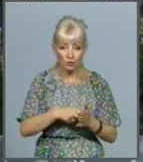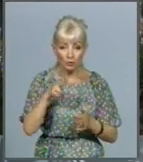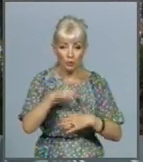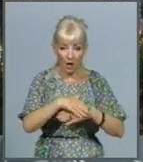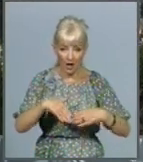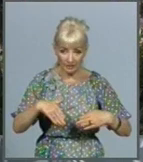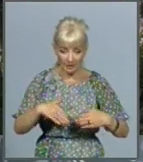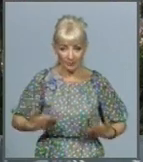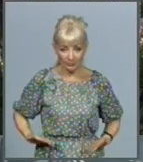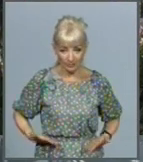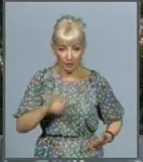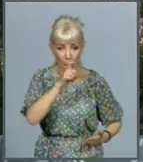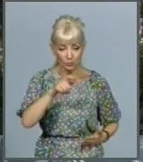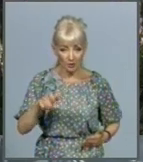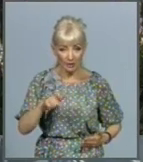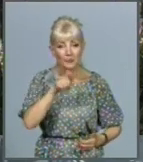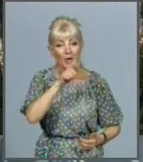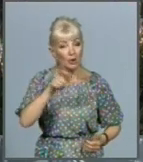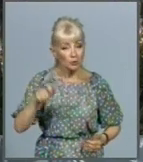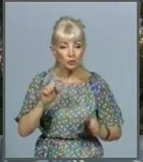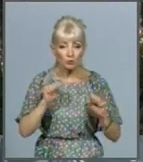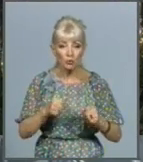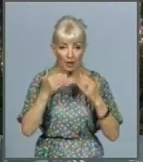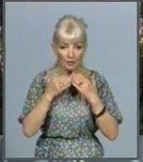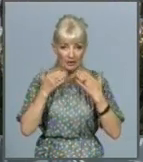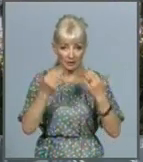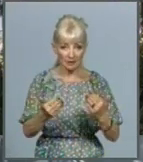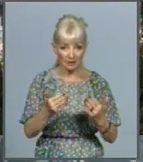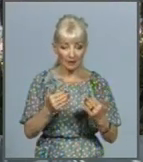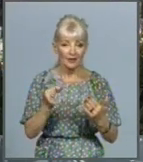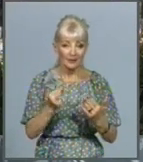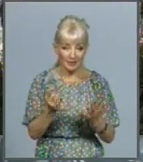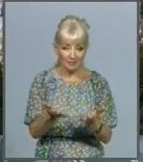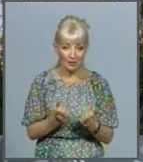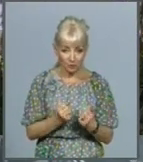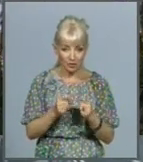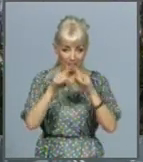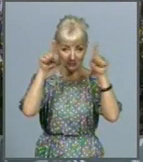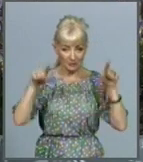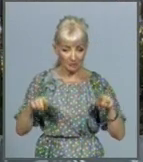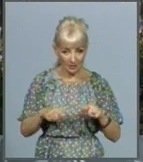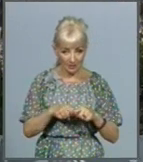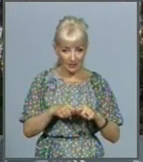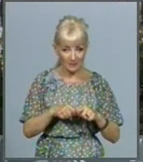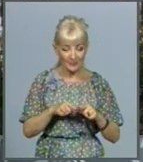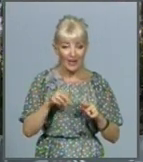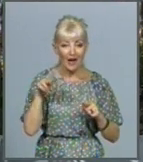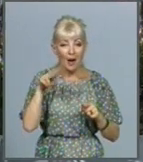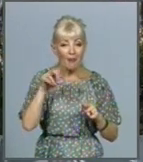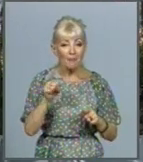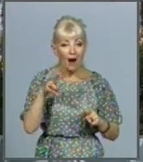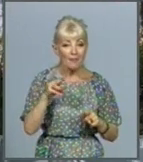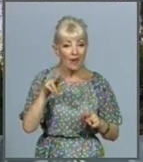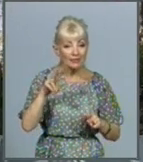абоненти можуть звернутися, отримати примірники, по пам'ятці, скориставшись пам'яткою, заповнити